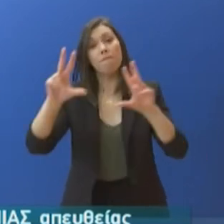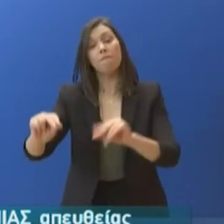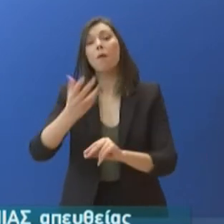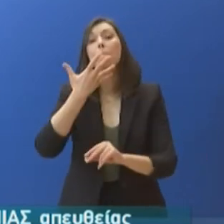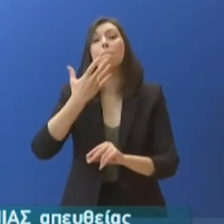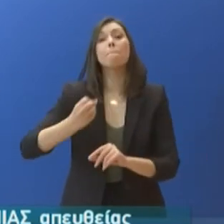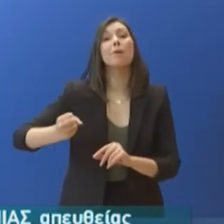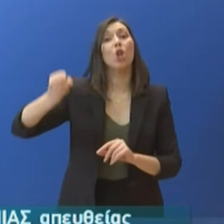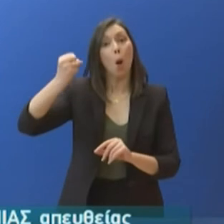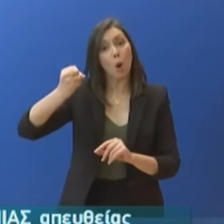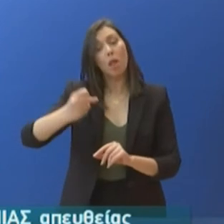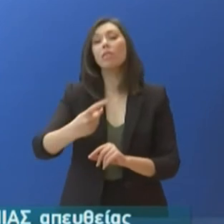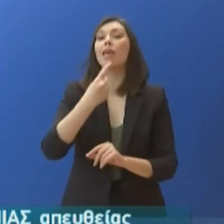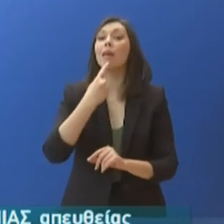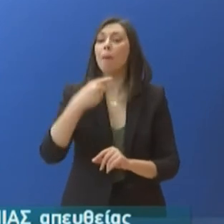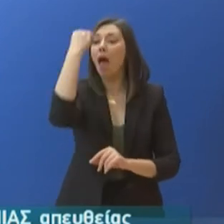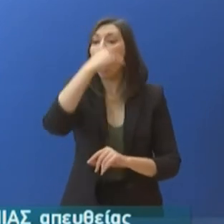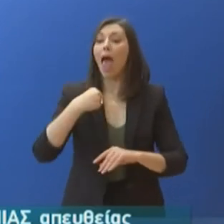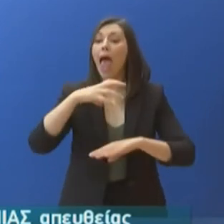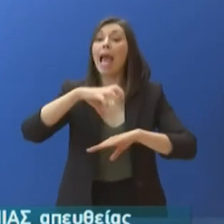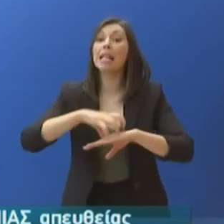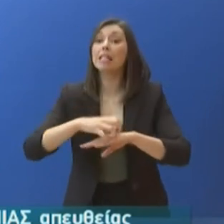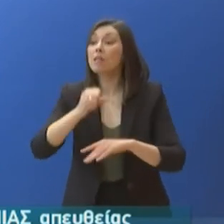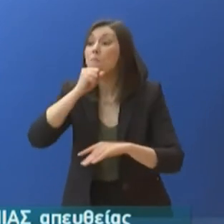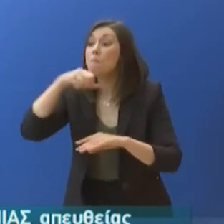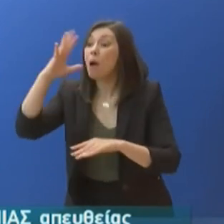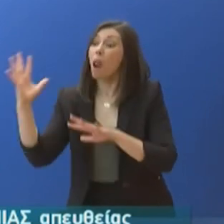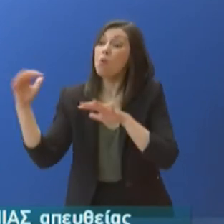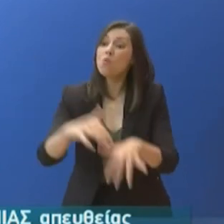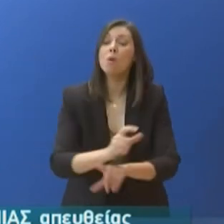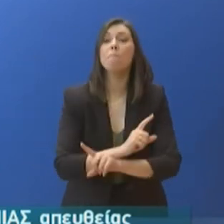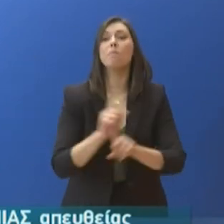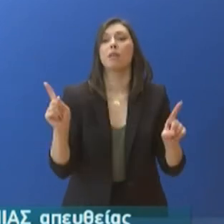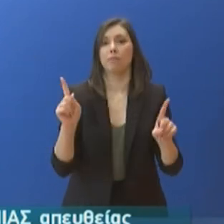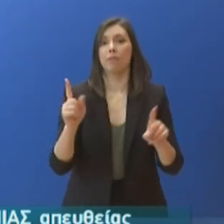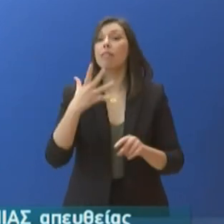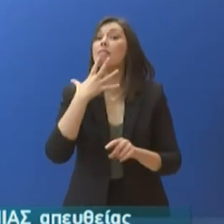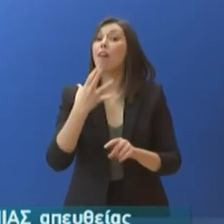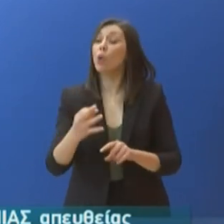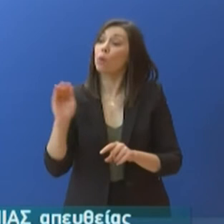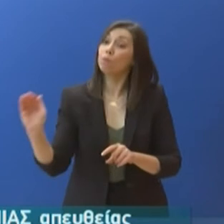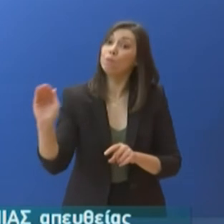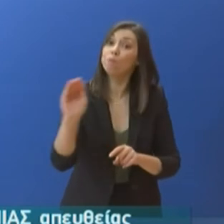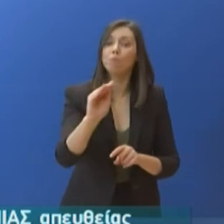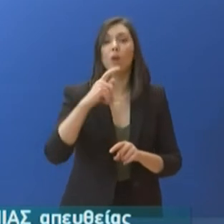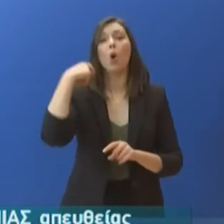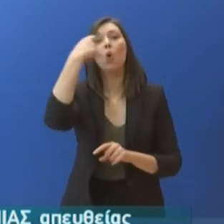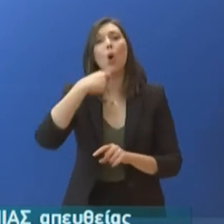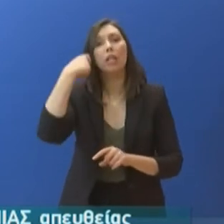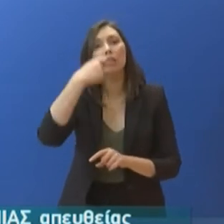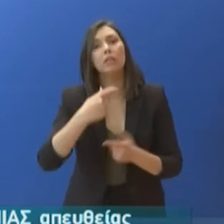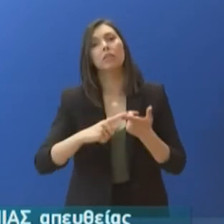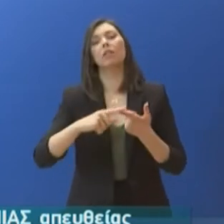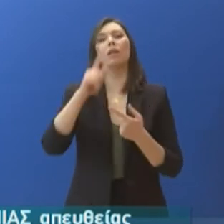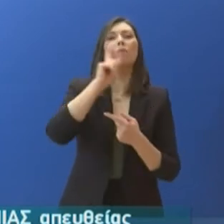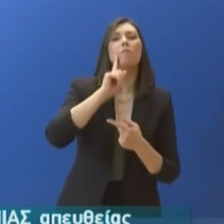αποφεύγονται πολυπληθείς συναθρήσεις στις εκκλησίες μας. Στο πλαίσιο αυτό, υπενθυμίζουμε σε όλους, ιδίως στους γονείς, στους παππούδες